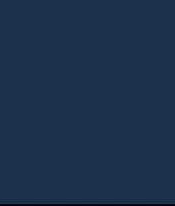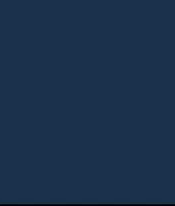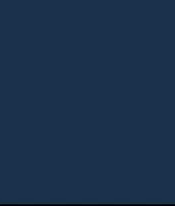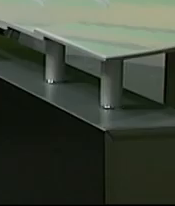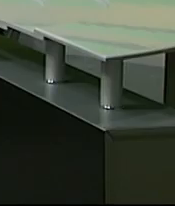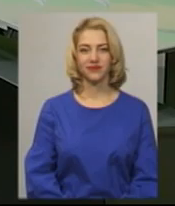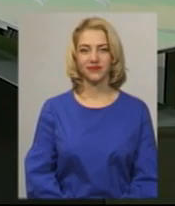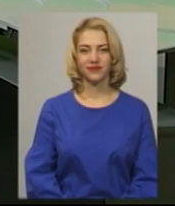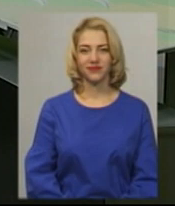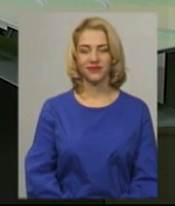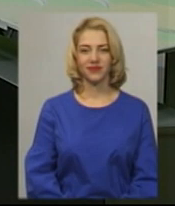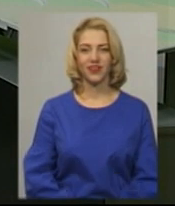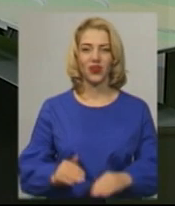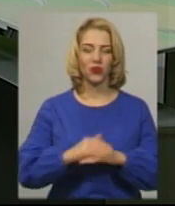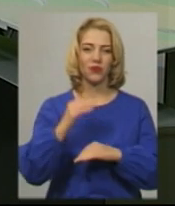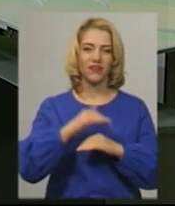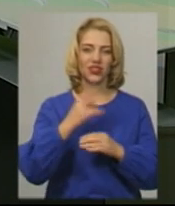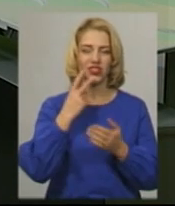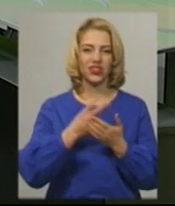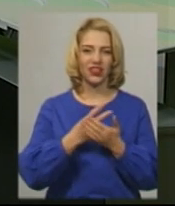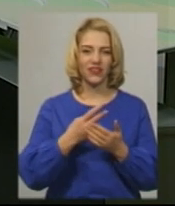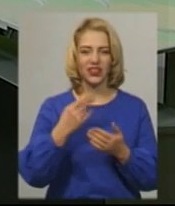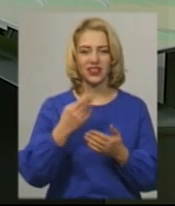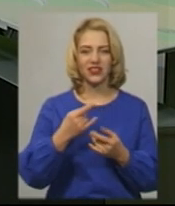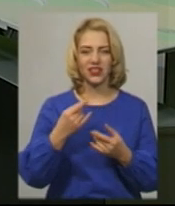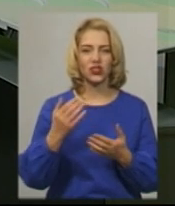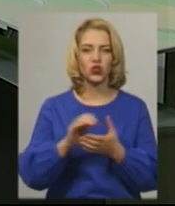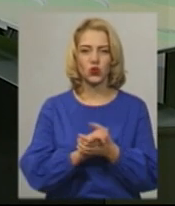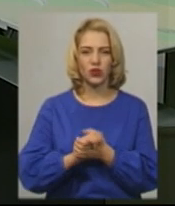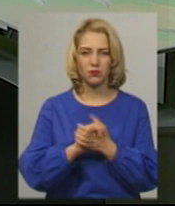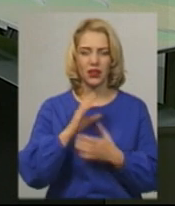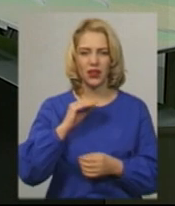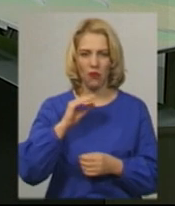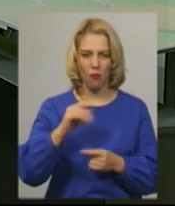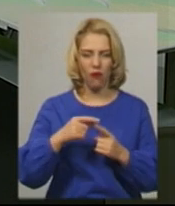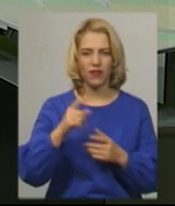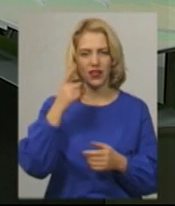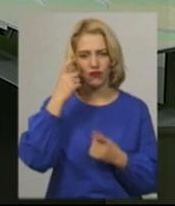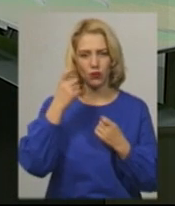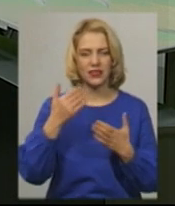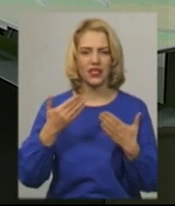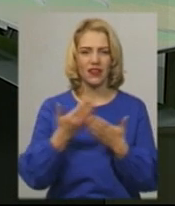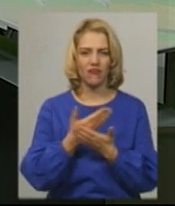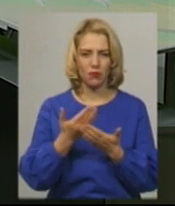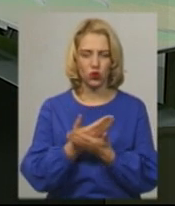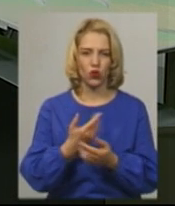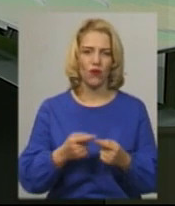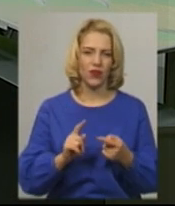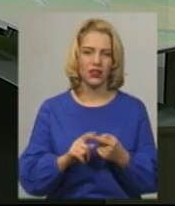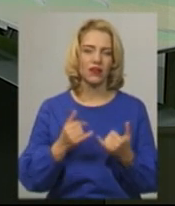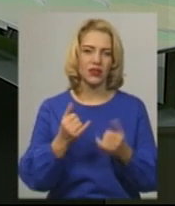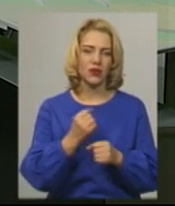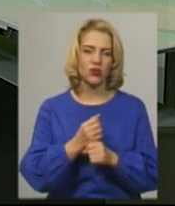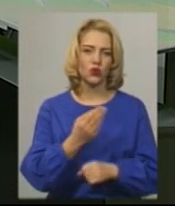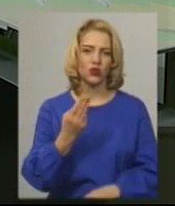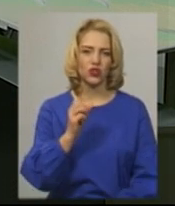Музика Доброго вечора, в ефірі Суспільного мовника, інформаційний випуск новин. У студії для вас працює ведуча Катерина Шевчук, на